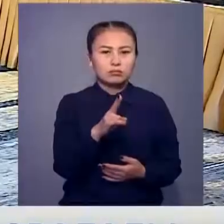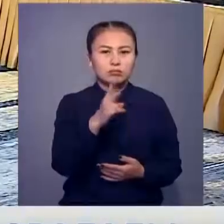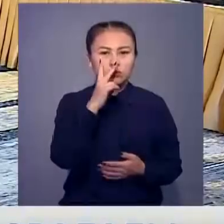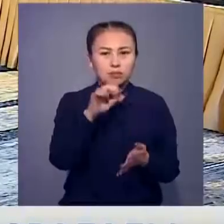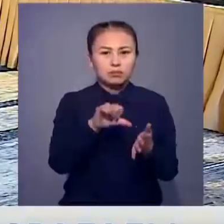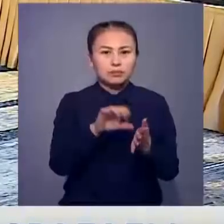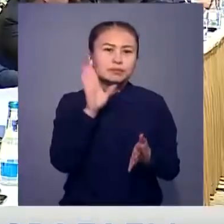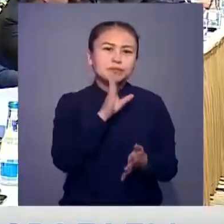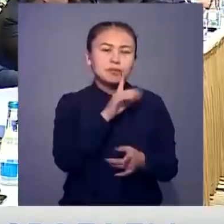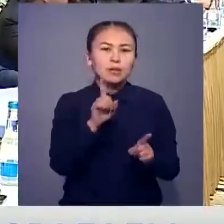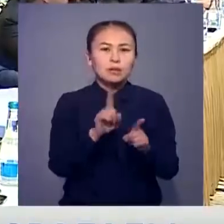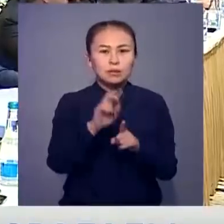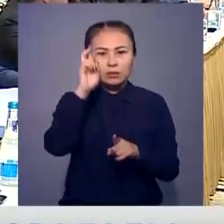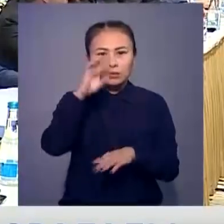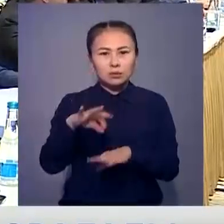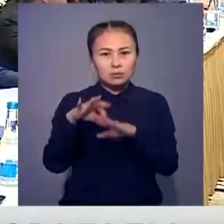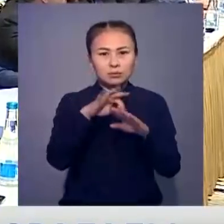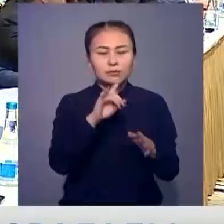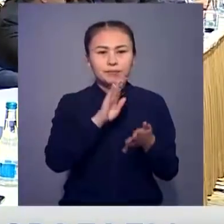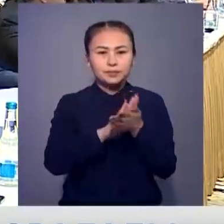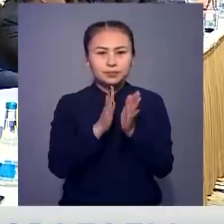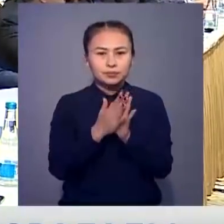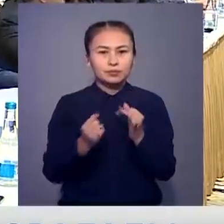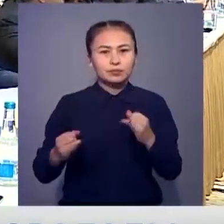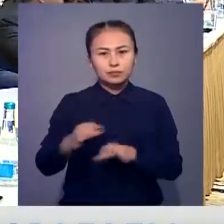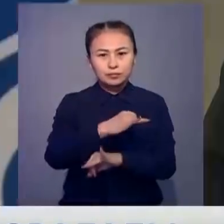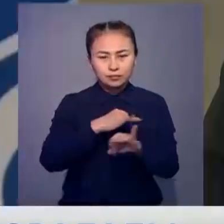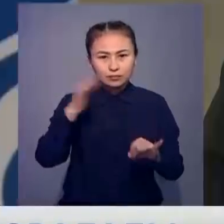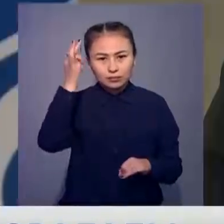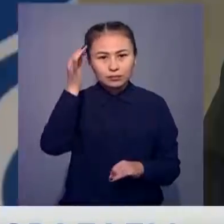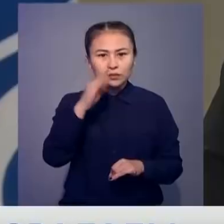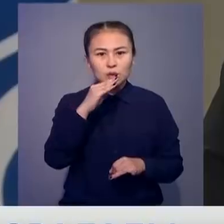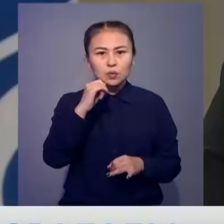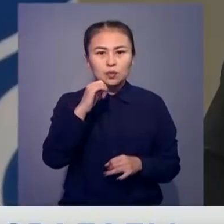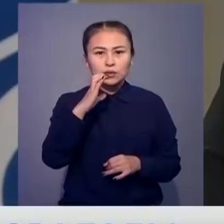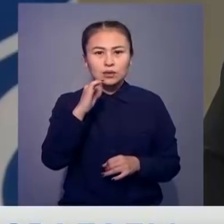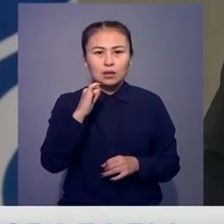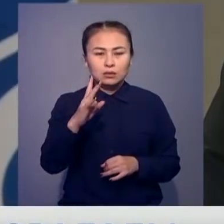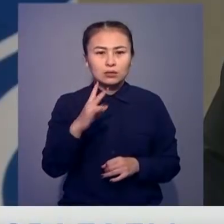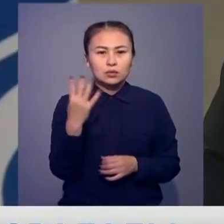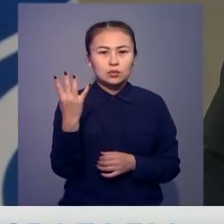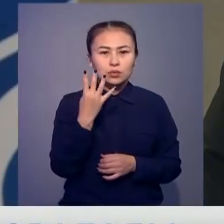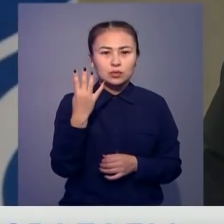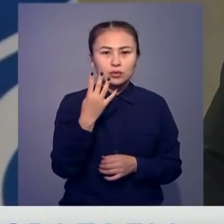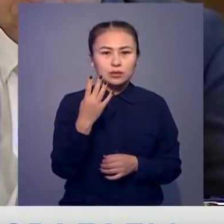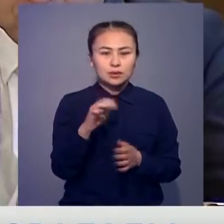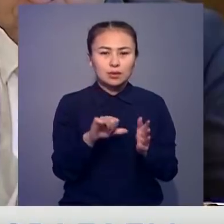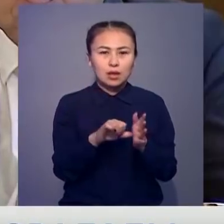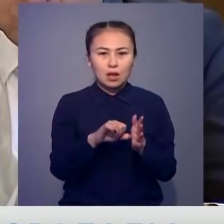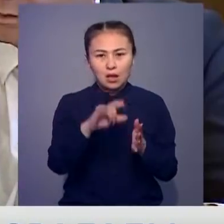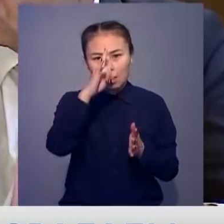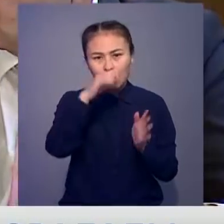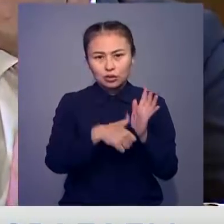ғосы алта елді де елге әкелі бойынша кел сөздер жүргізіліп жатырым. Естеріңізді салгеттегі жұлсан операциясының түртінші